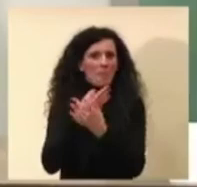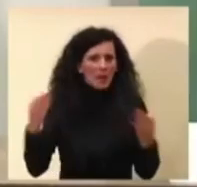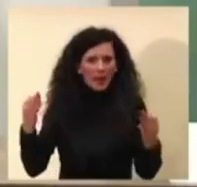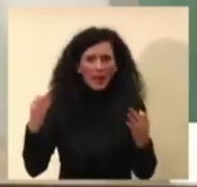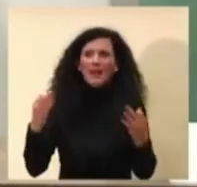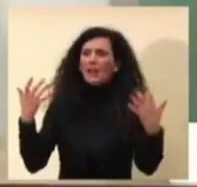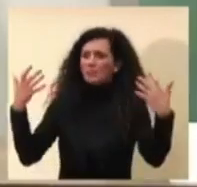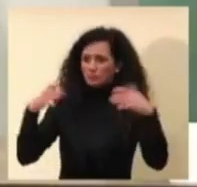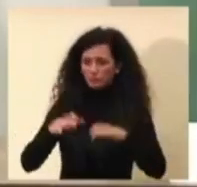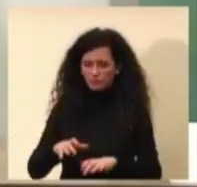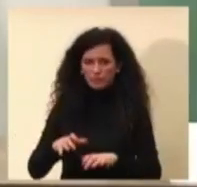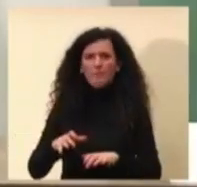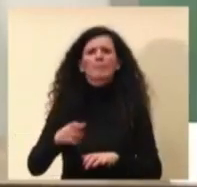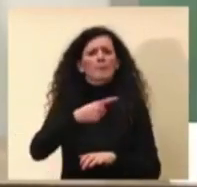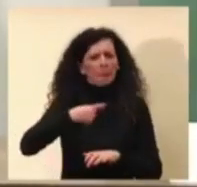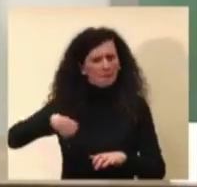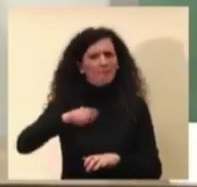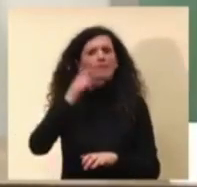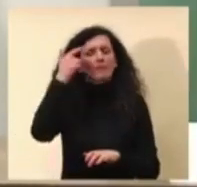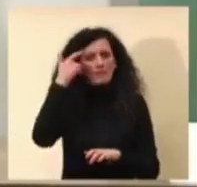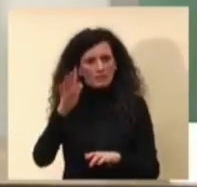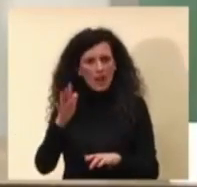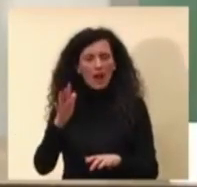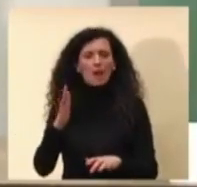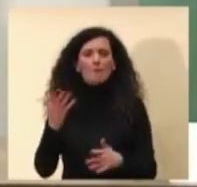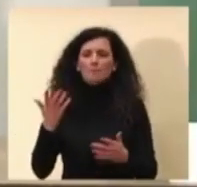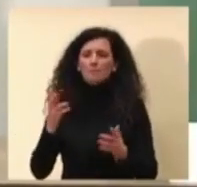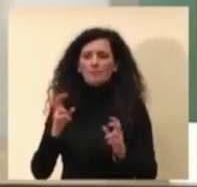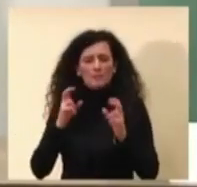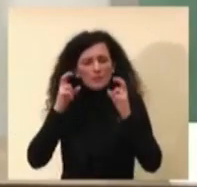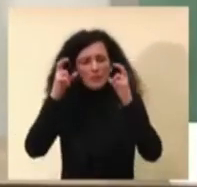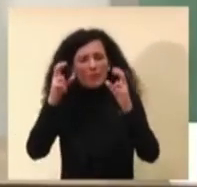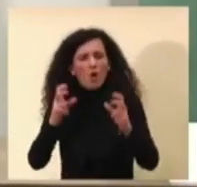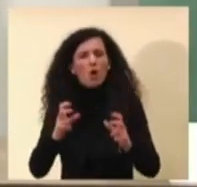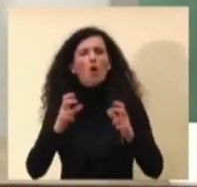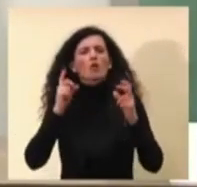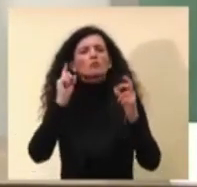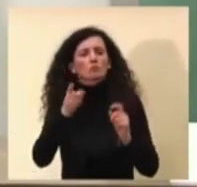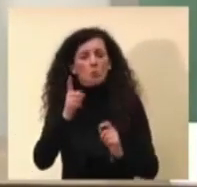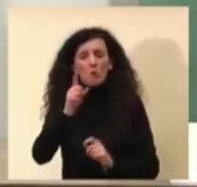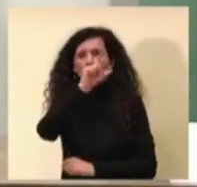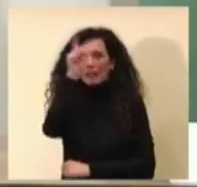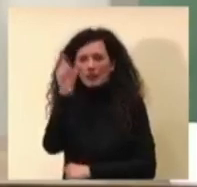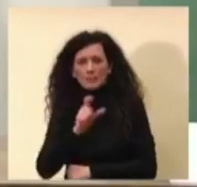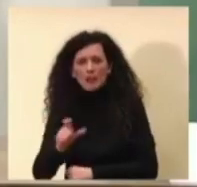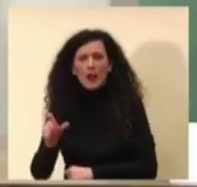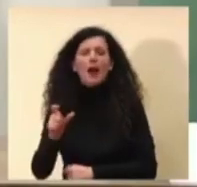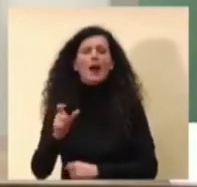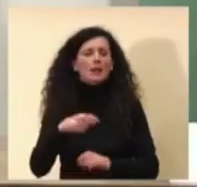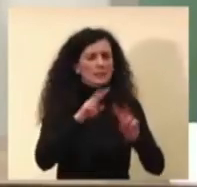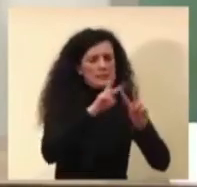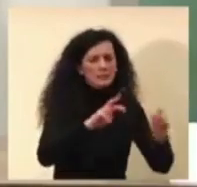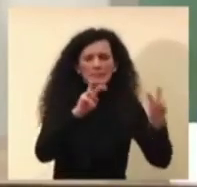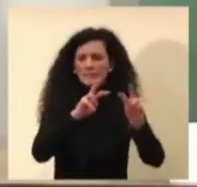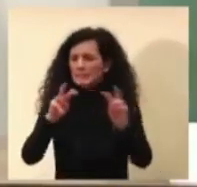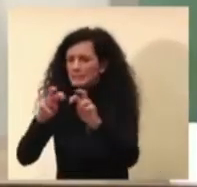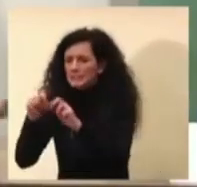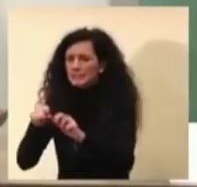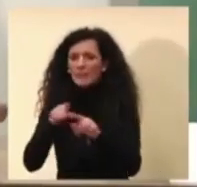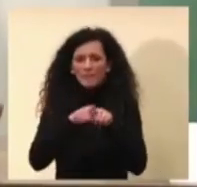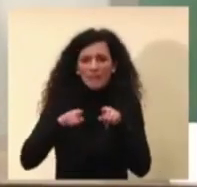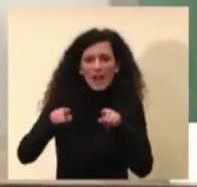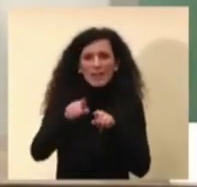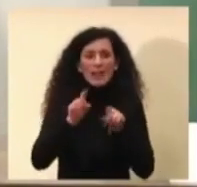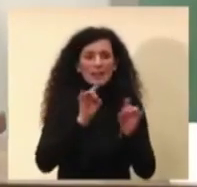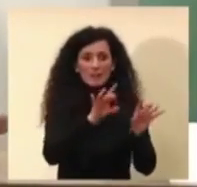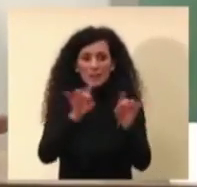sappiamo anche lo ribadisco che anche lo sforzo che viene fatto in tutto il paese per tracciare le varianti del virus